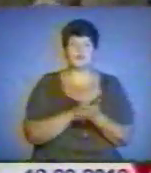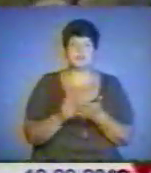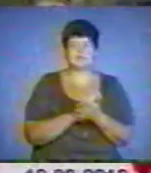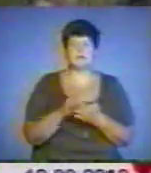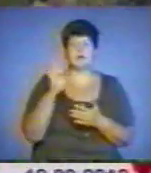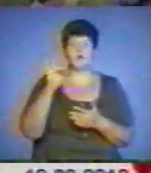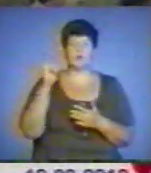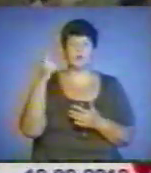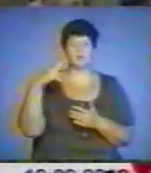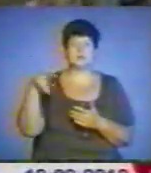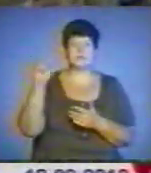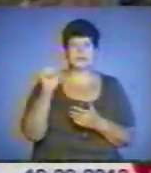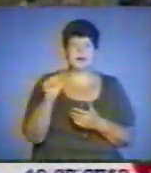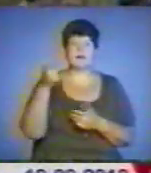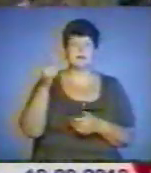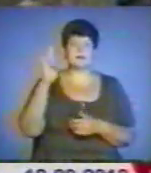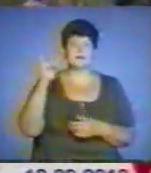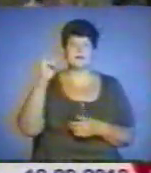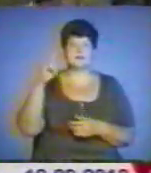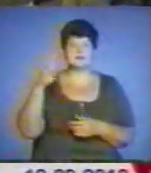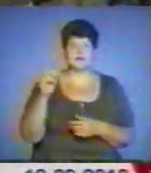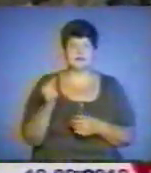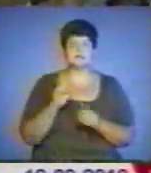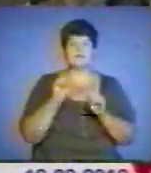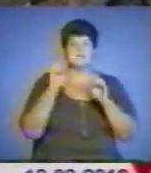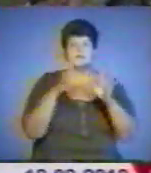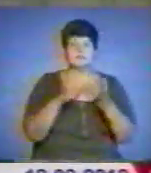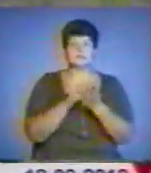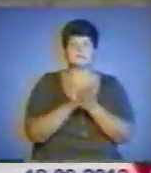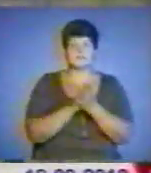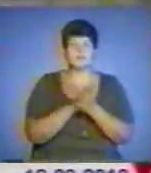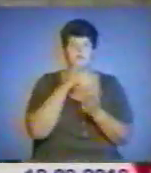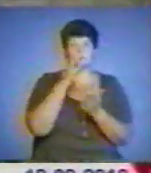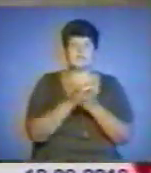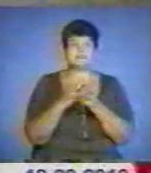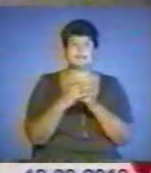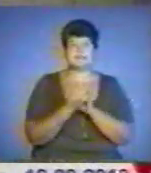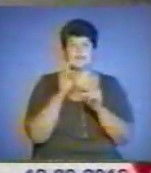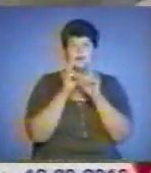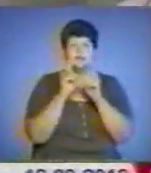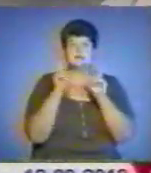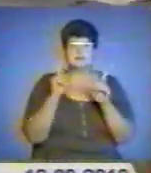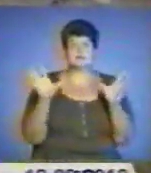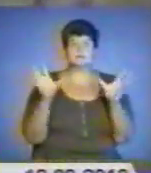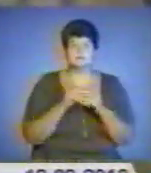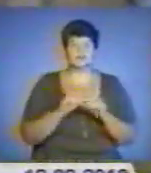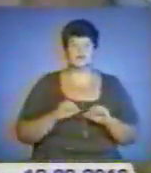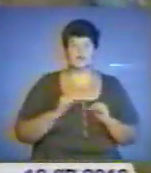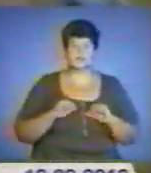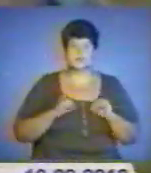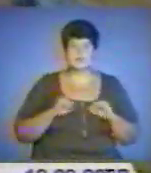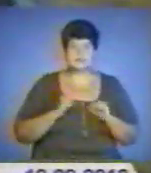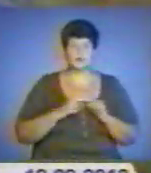гнізна, також джерела, які трапляються на шляху. За вивезення сміття відповідають сільські ради. Отож, лише спільними зусиллями, кажуть